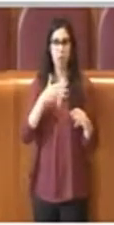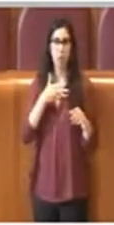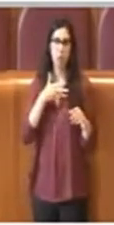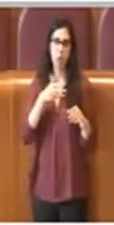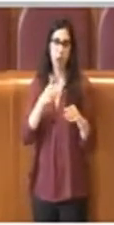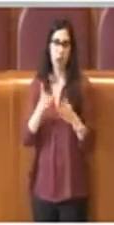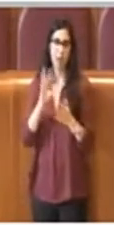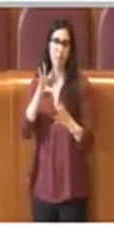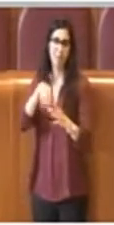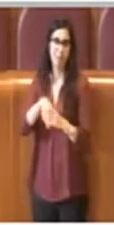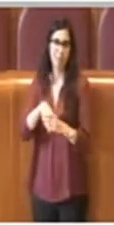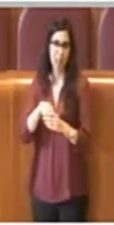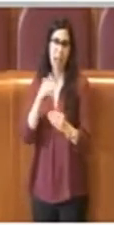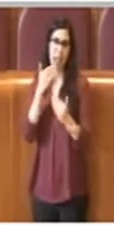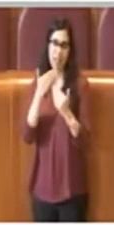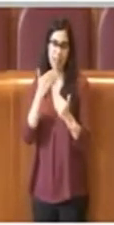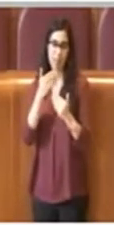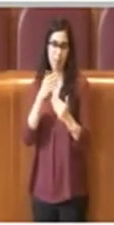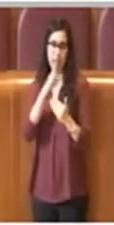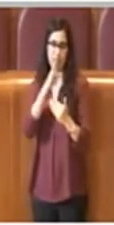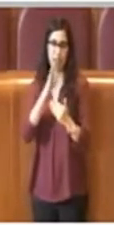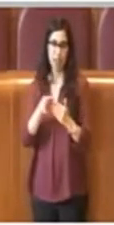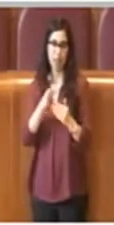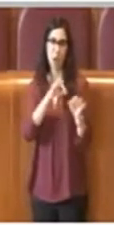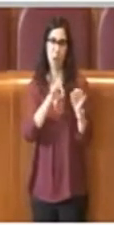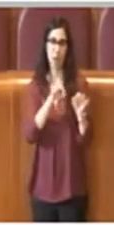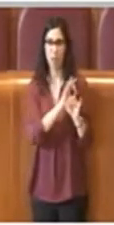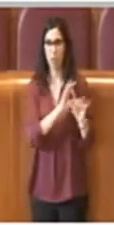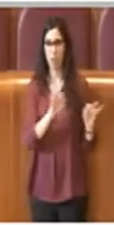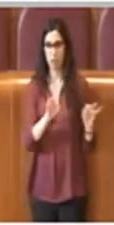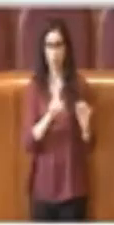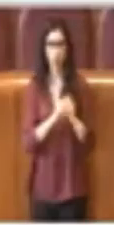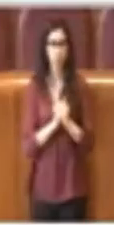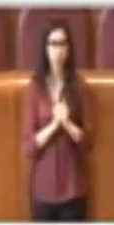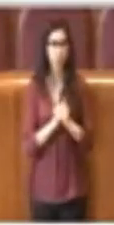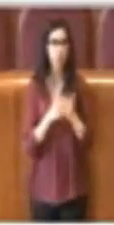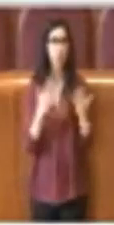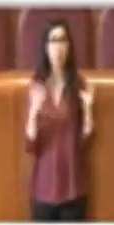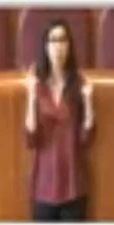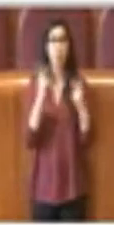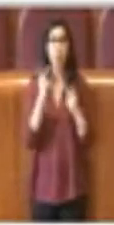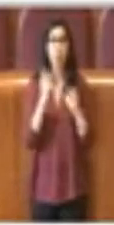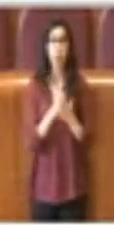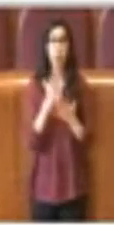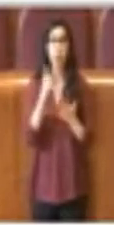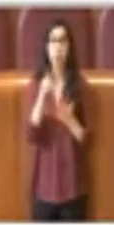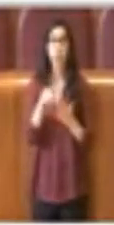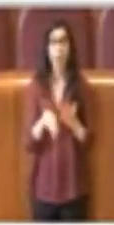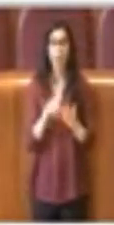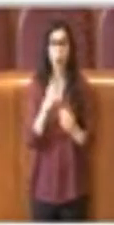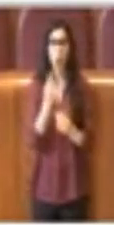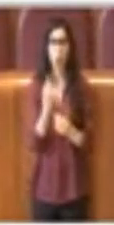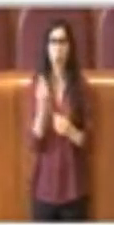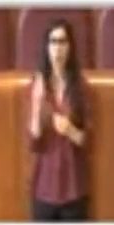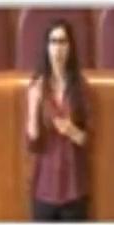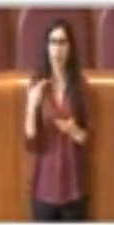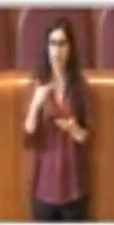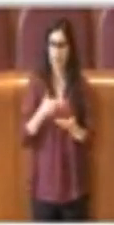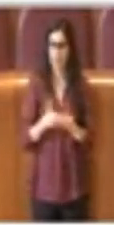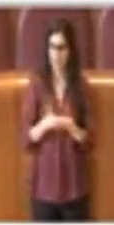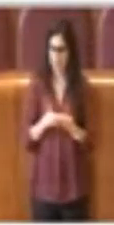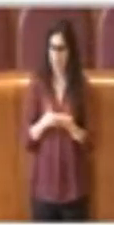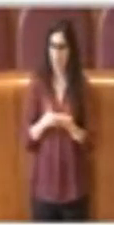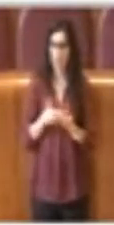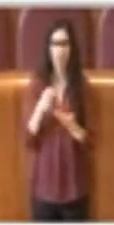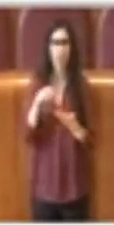iscrizione di diritto in assemblea. Di fatto però era importante anche accogliere una richiesta che onestamente voglio qui